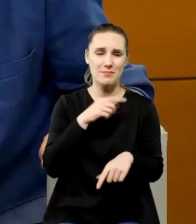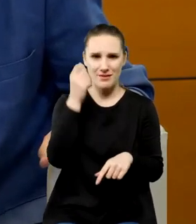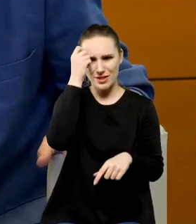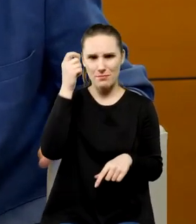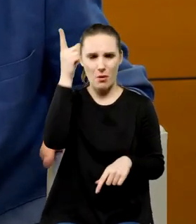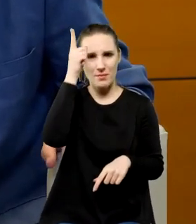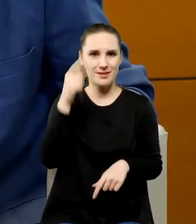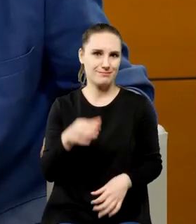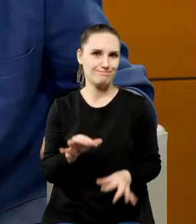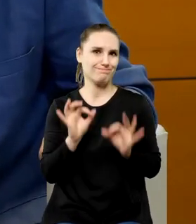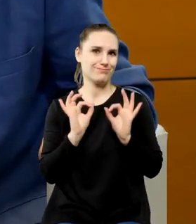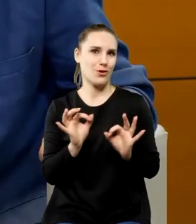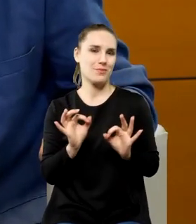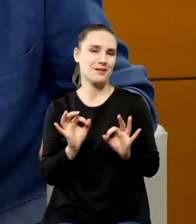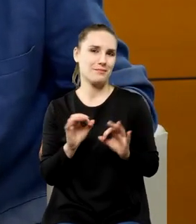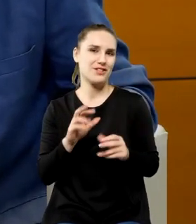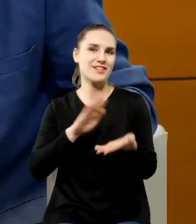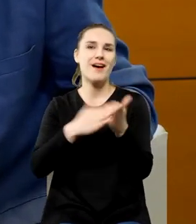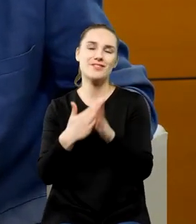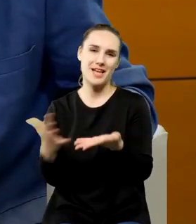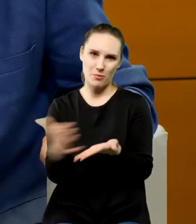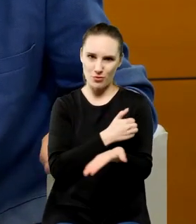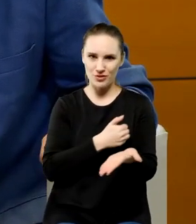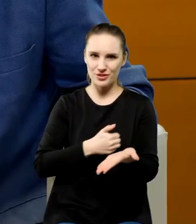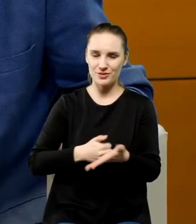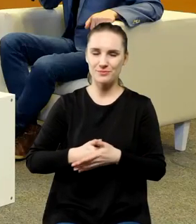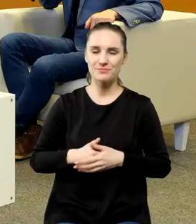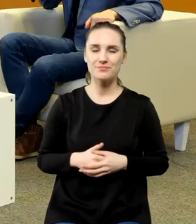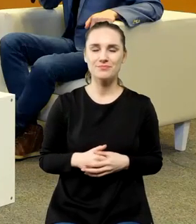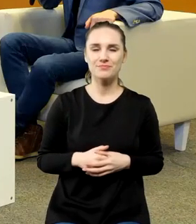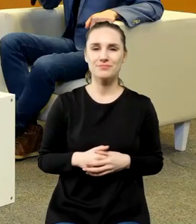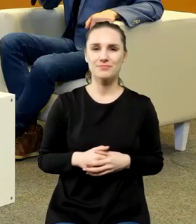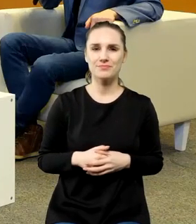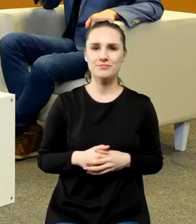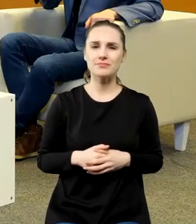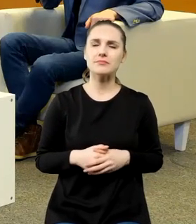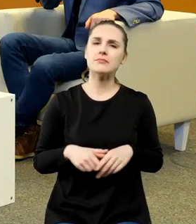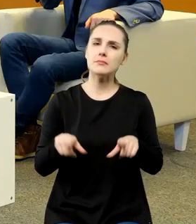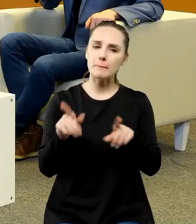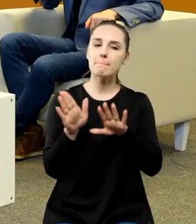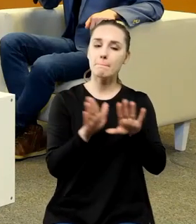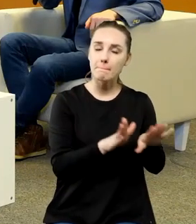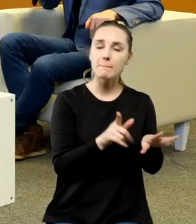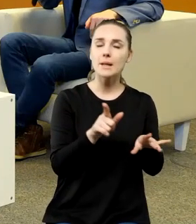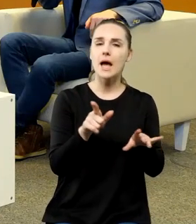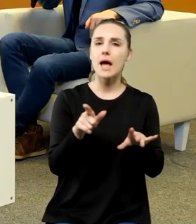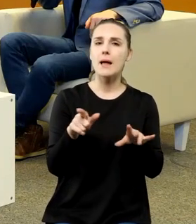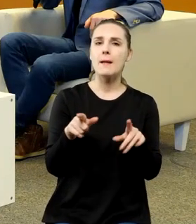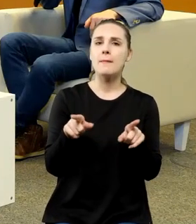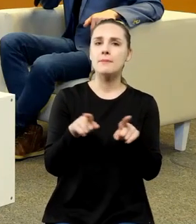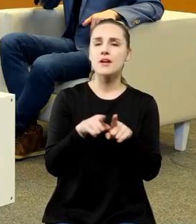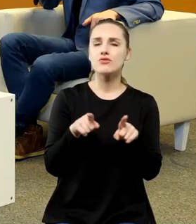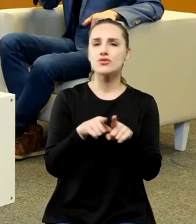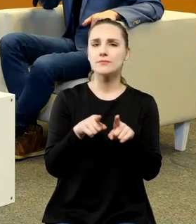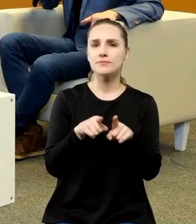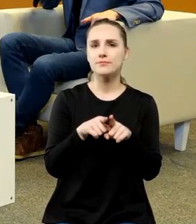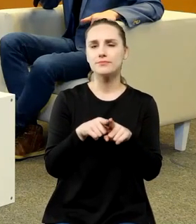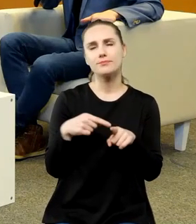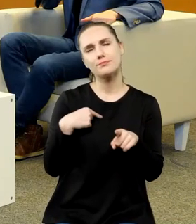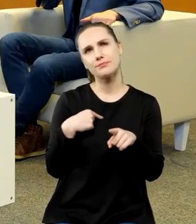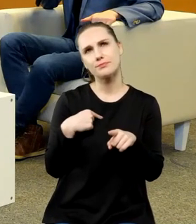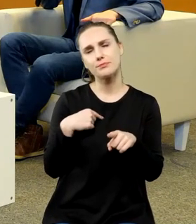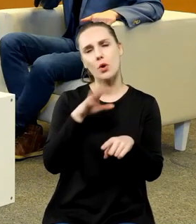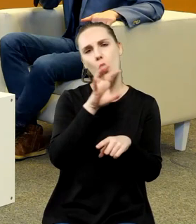obu stroną przynieść sporo korzyści jak przyglądałem się analogicznym dziejom